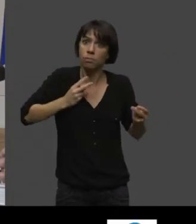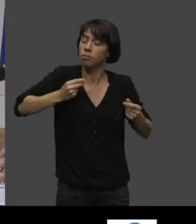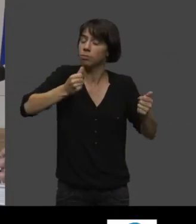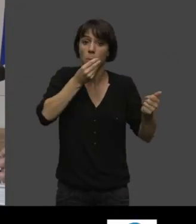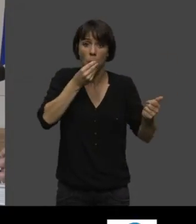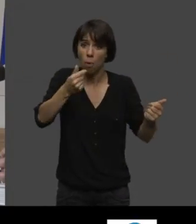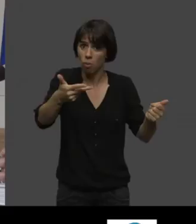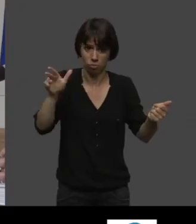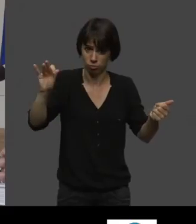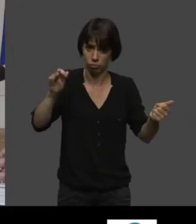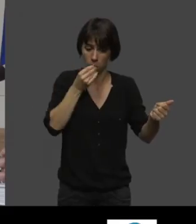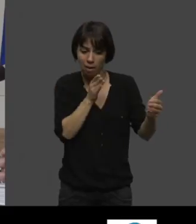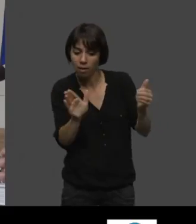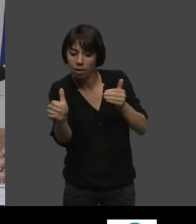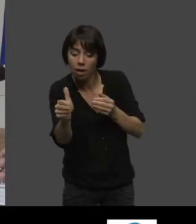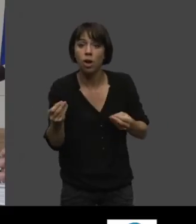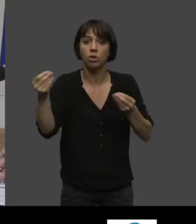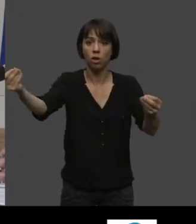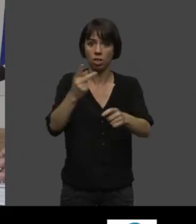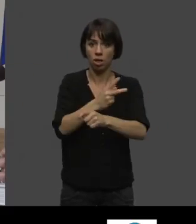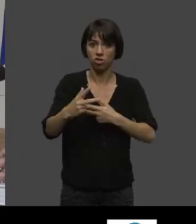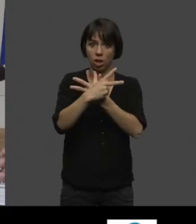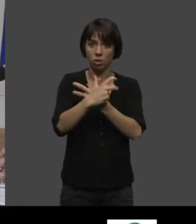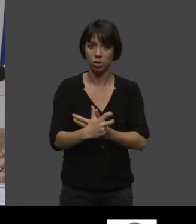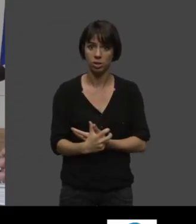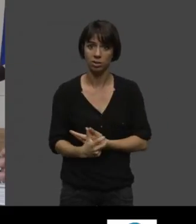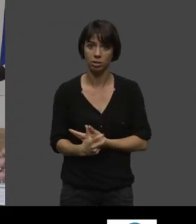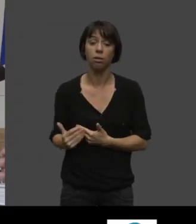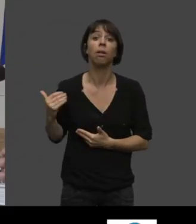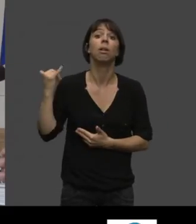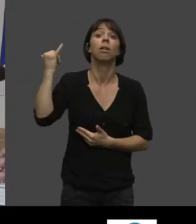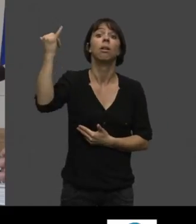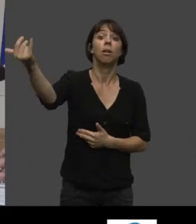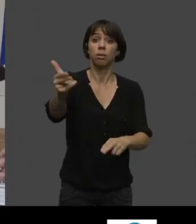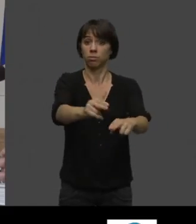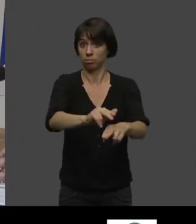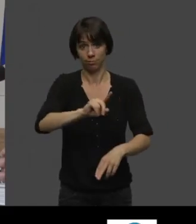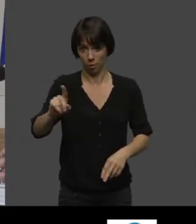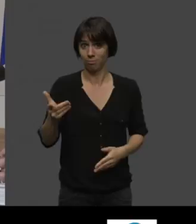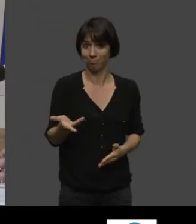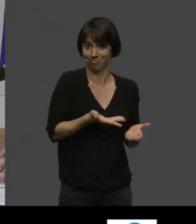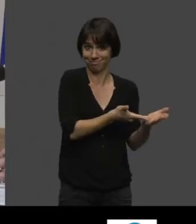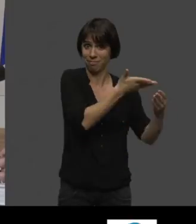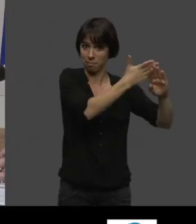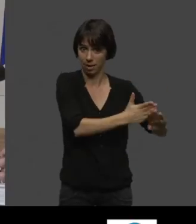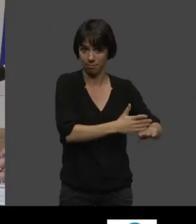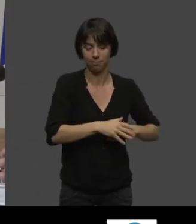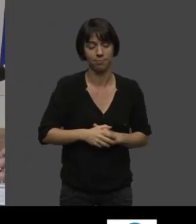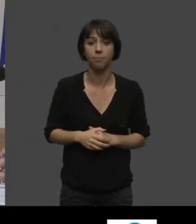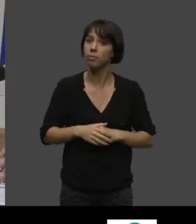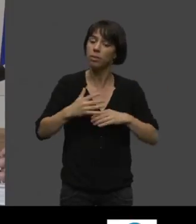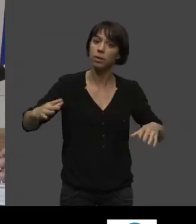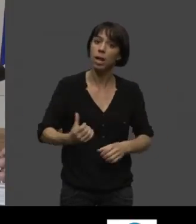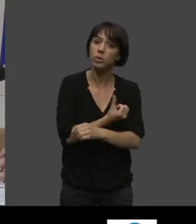mais pas meurtrière. Voilà. Mais on y arrive, et alors c'est formidable parce qu'on se rend